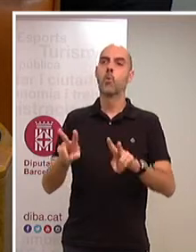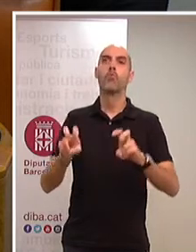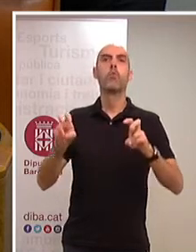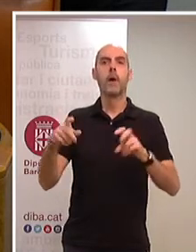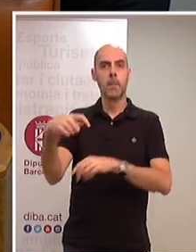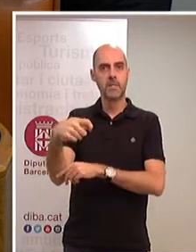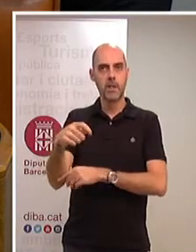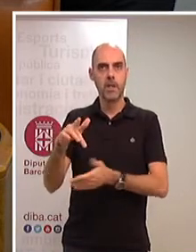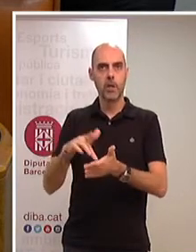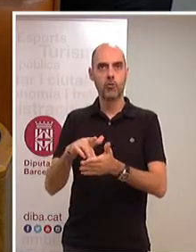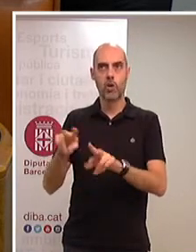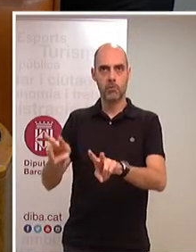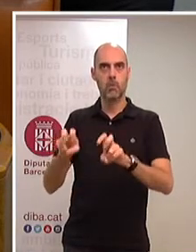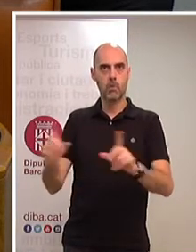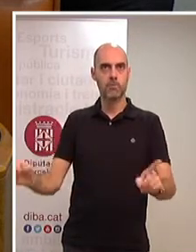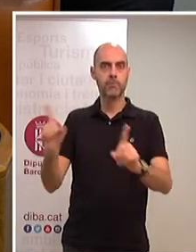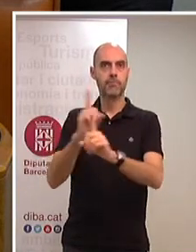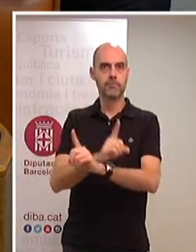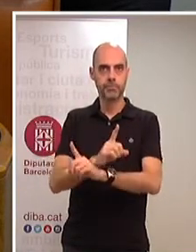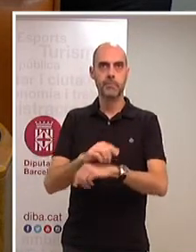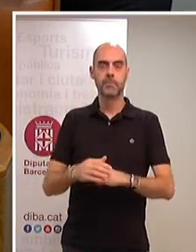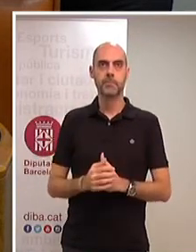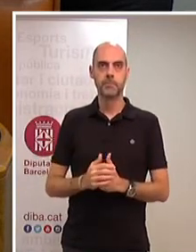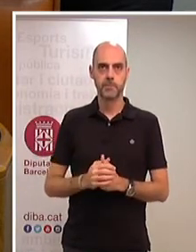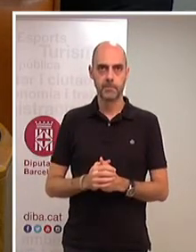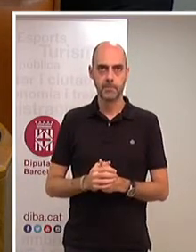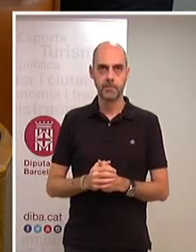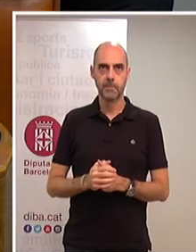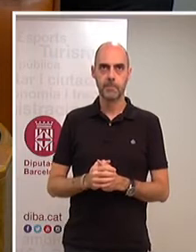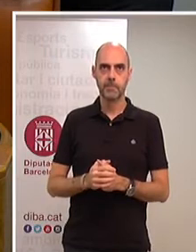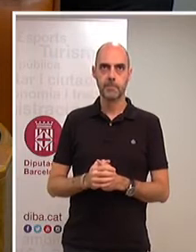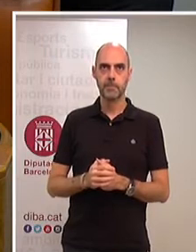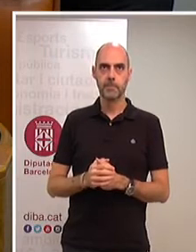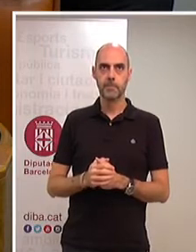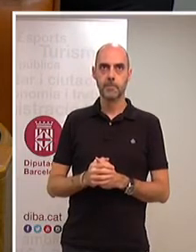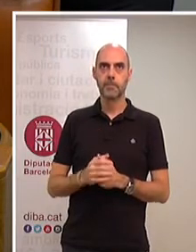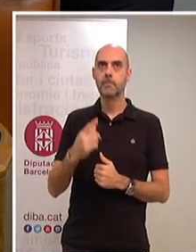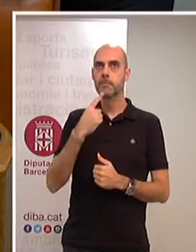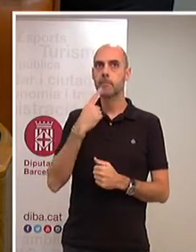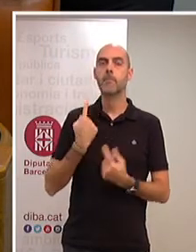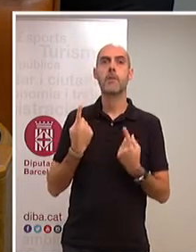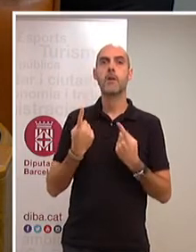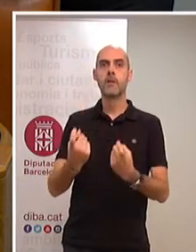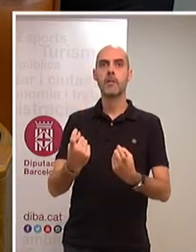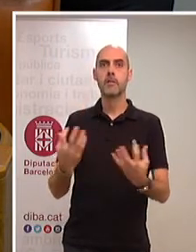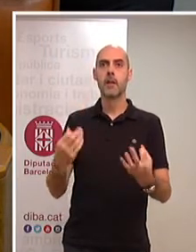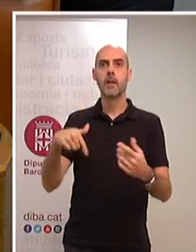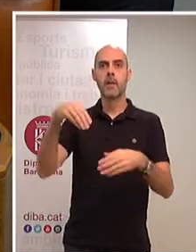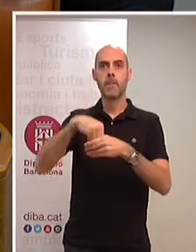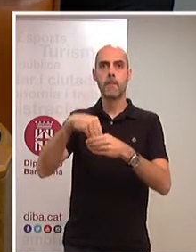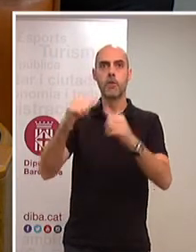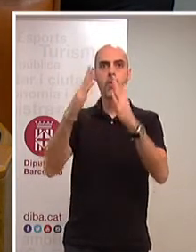vindrà, encara que dijous ja tindrem ocasió de recordar-ho, doncs posem de manifest la necessitat en aquesta Diputació